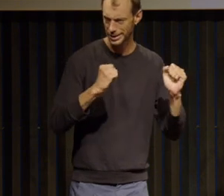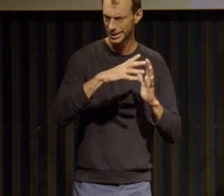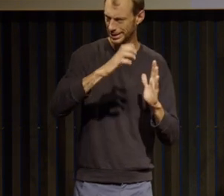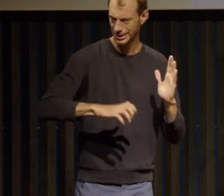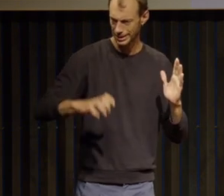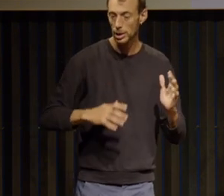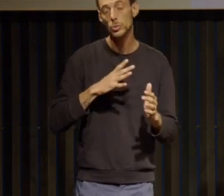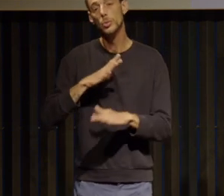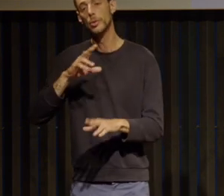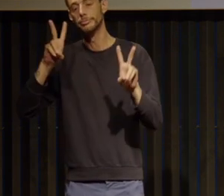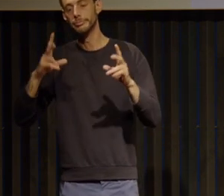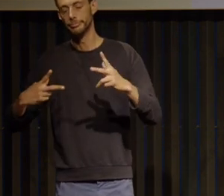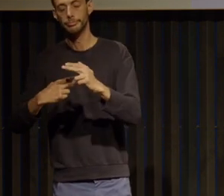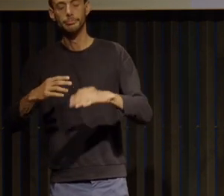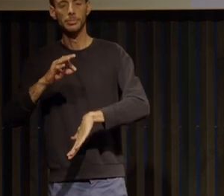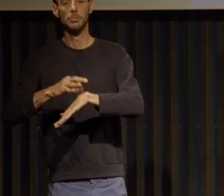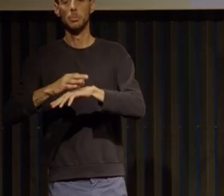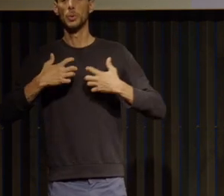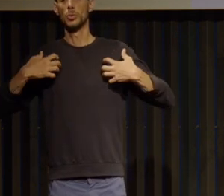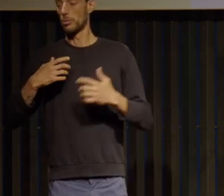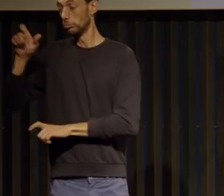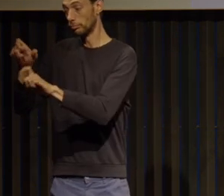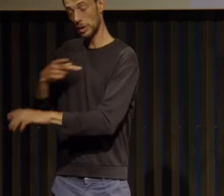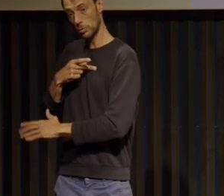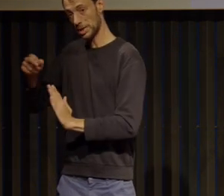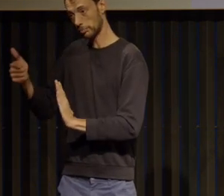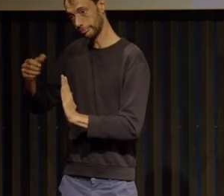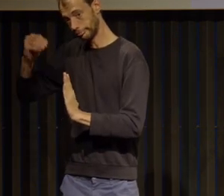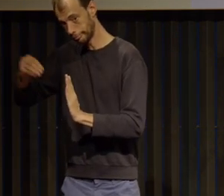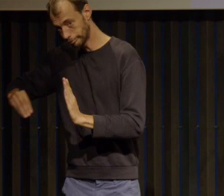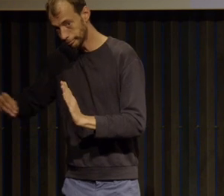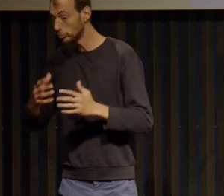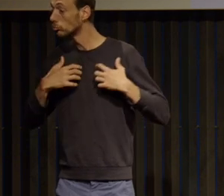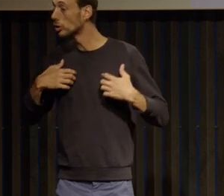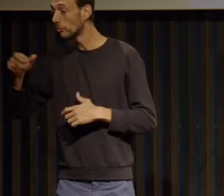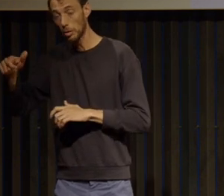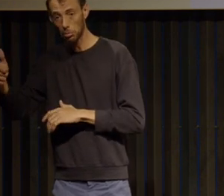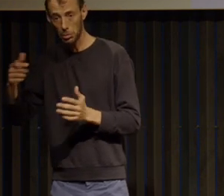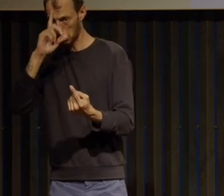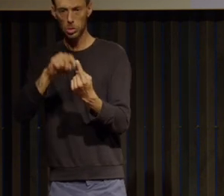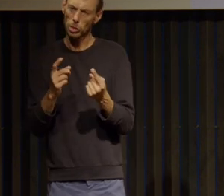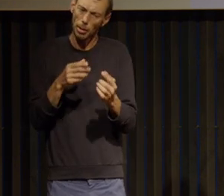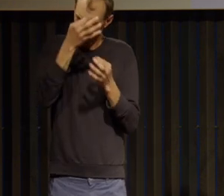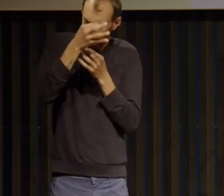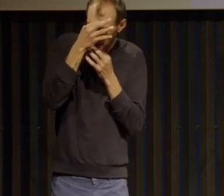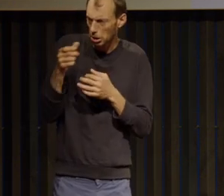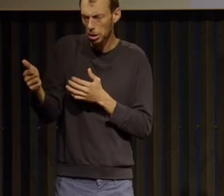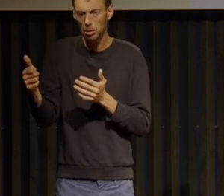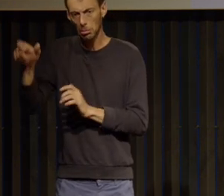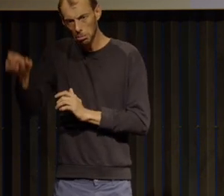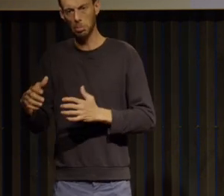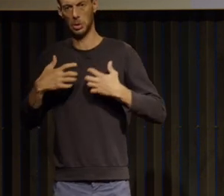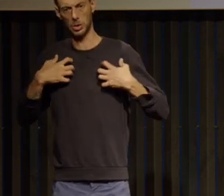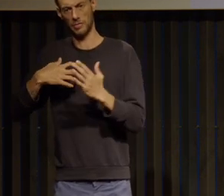des médecins des thérapeutes qui viennent apporter un éclairage scientifique précis sur certaines questions et notamment sur les questions les plus complexes